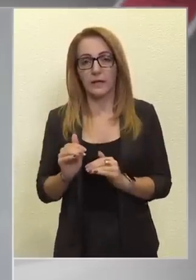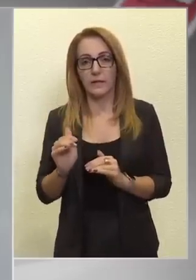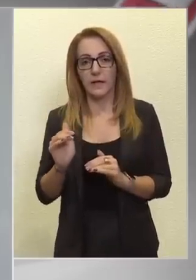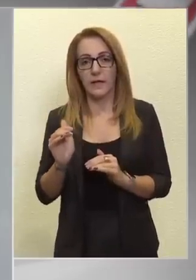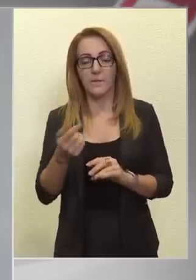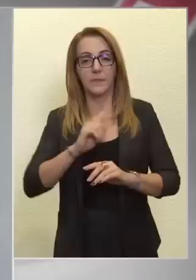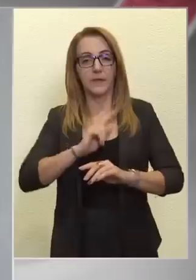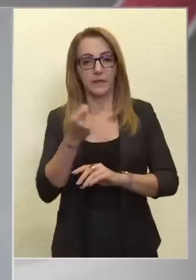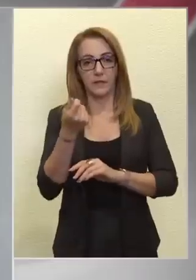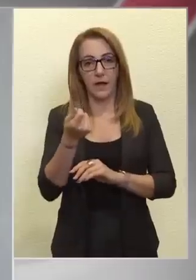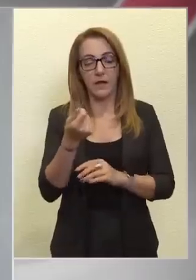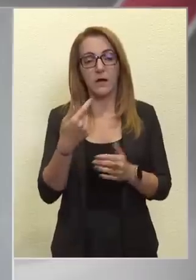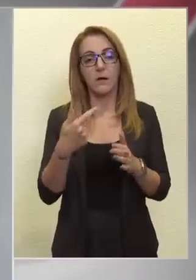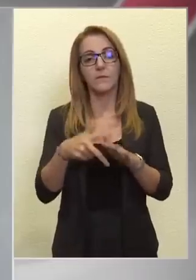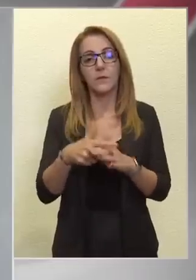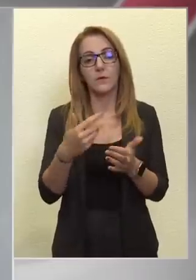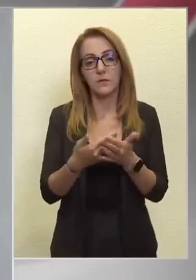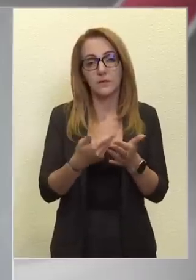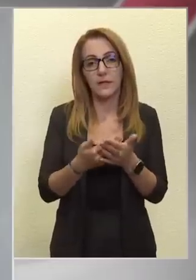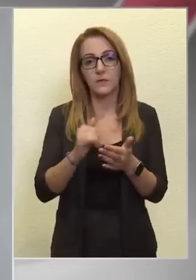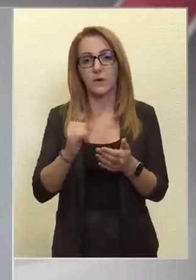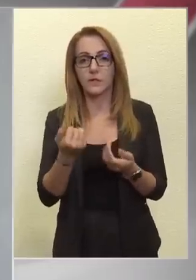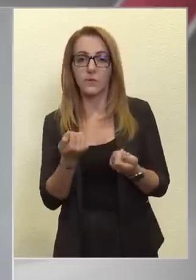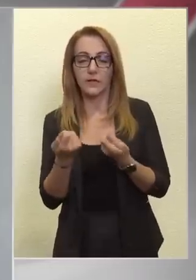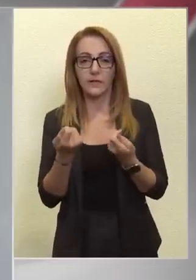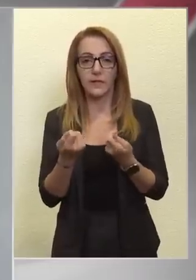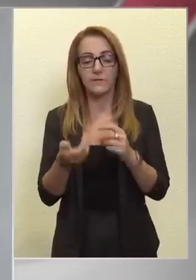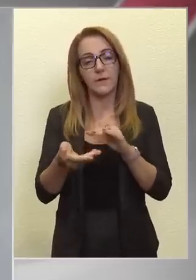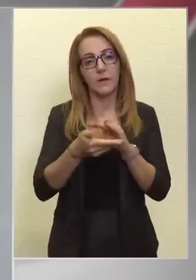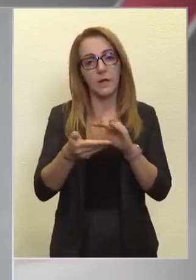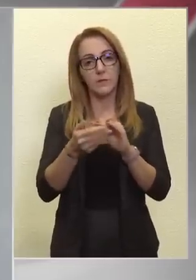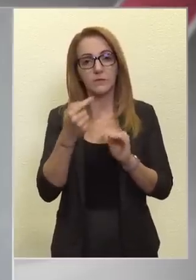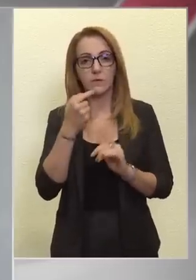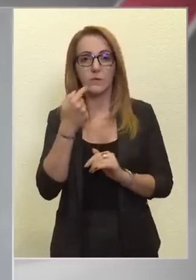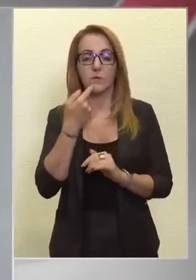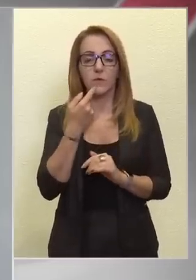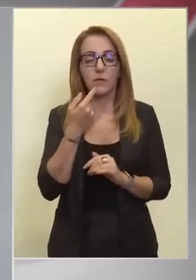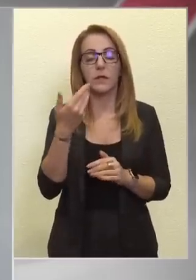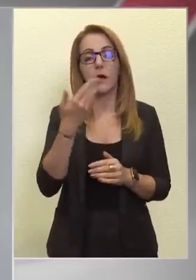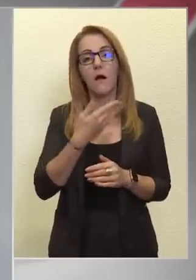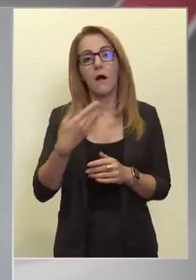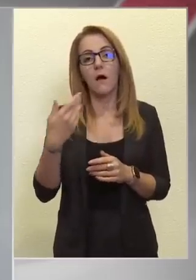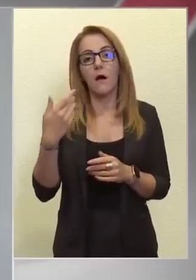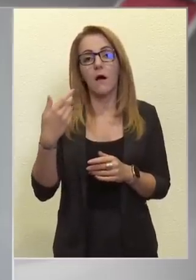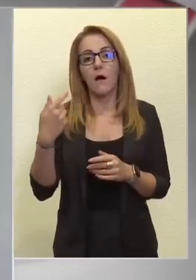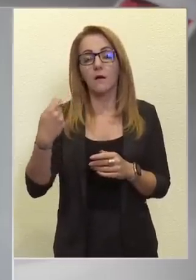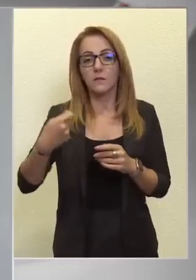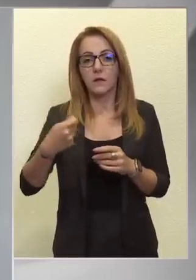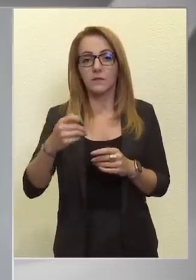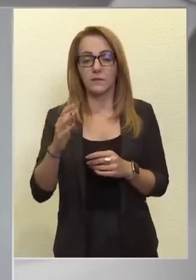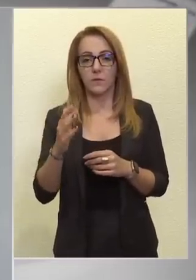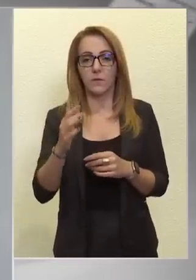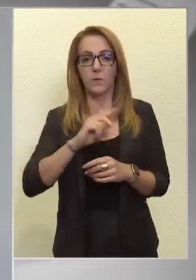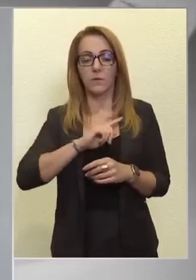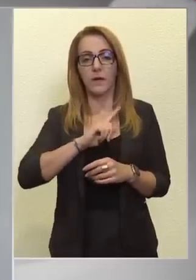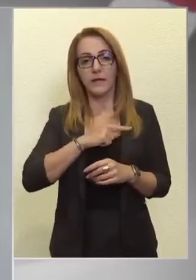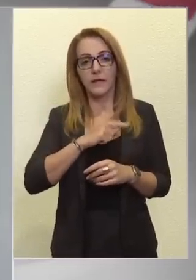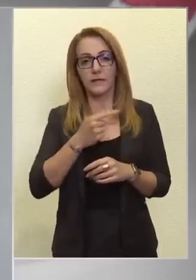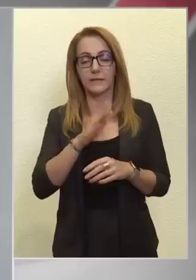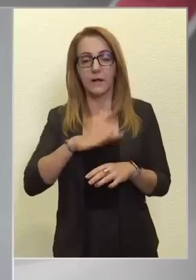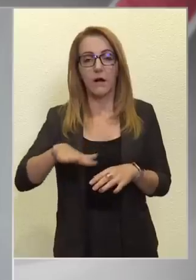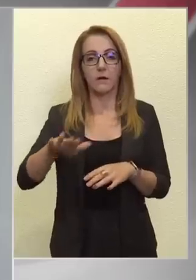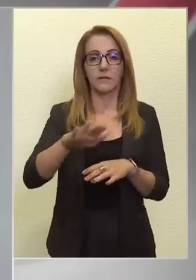közgazdászokkal is egyeztetve, megalapozottan mondhatjuk, hogyha a szankciók energetikaterületén